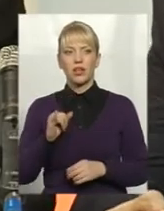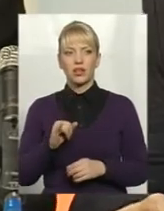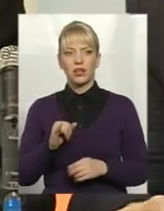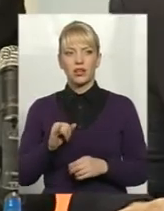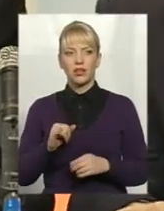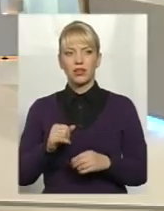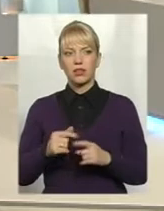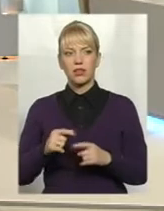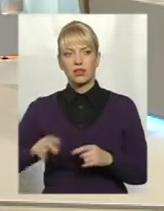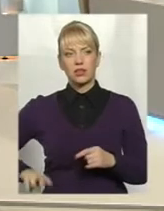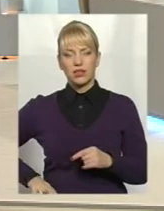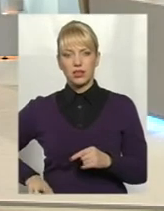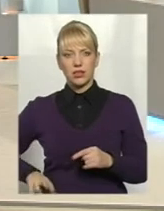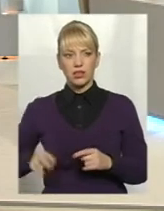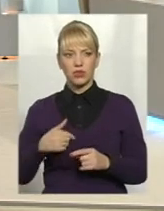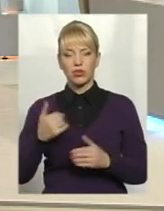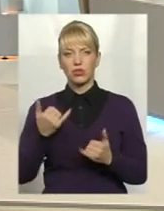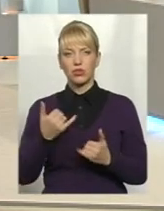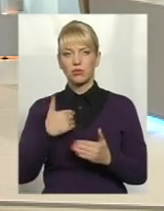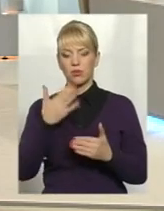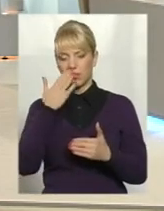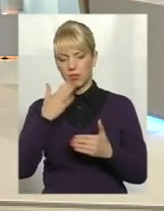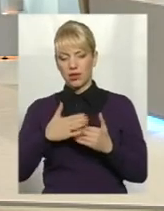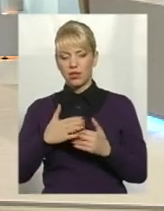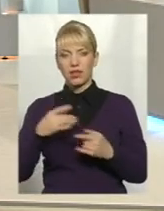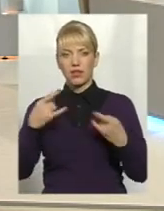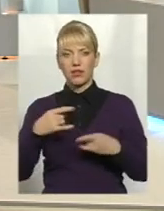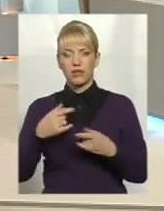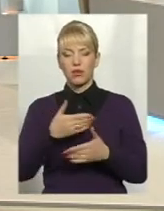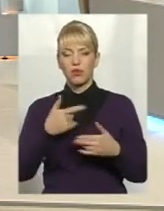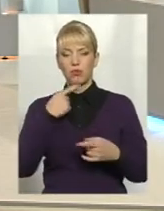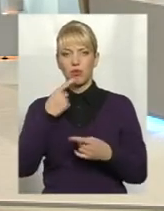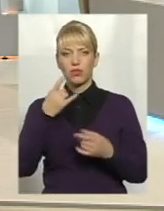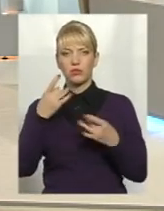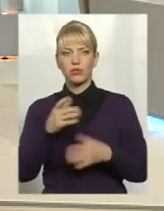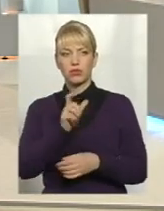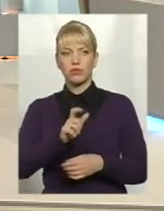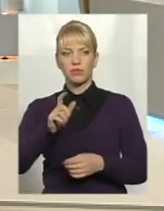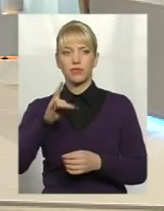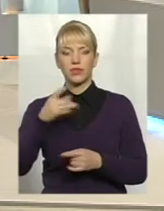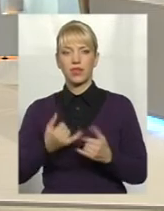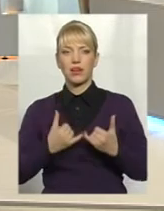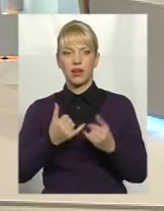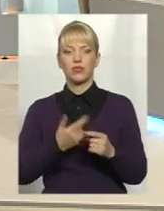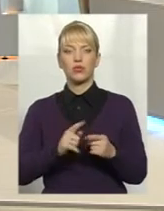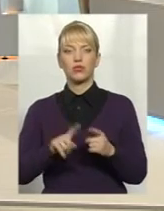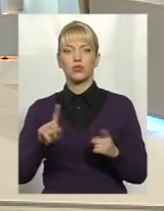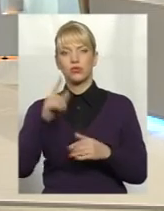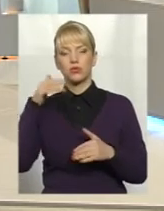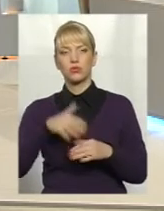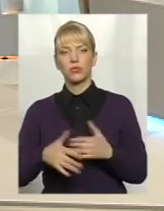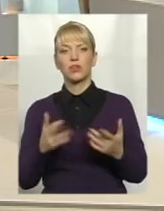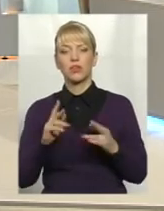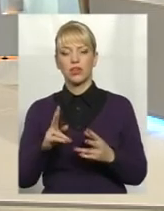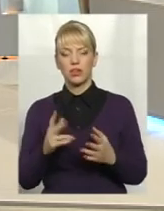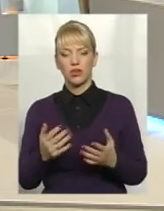вас. От щойно перед ефіром ми поспілкувалися із пересічними громадянами для того, щоб зрозуміти, як